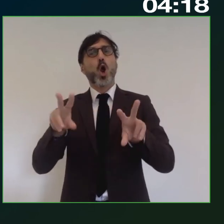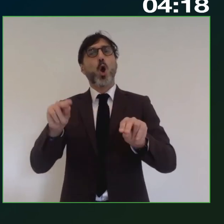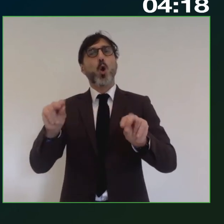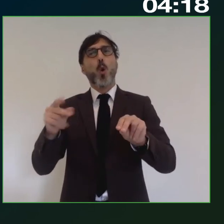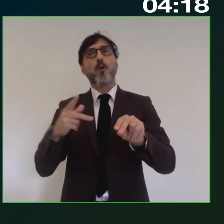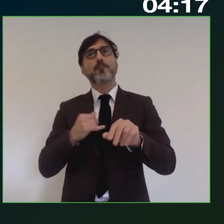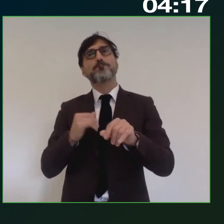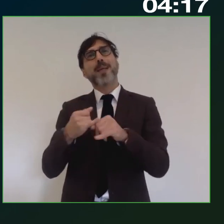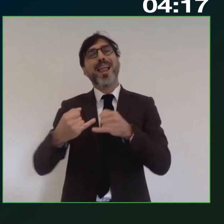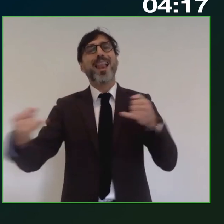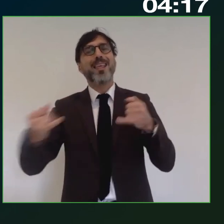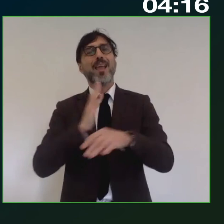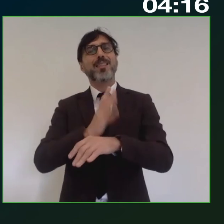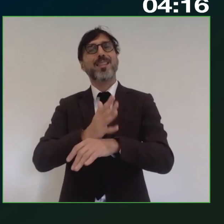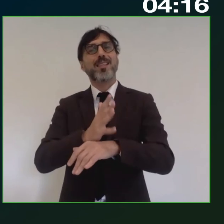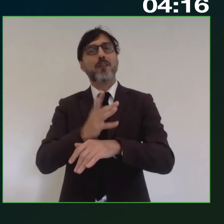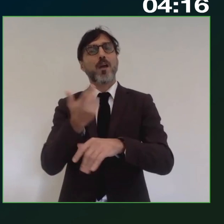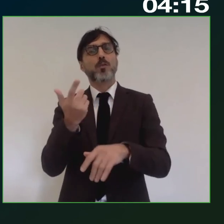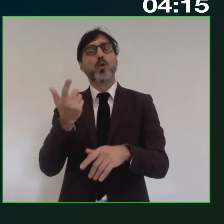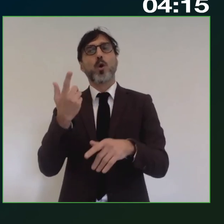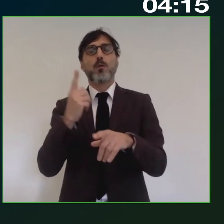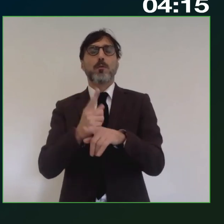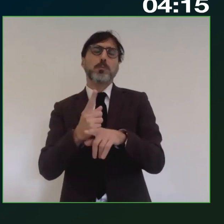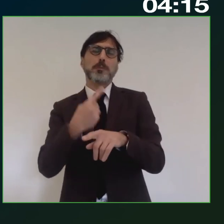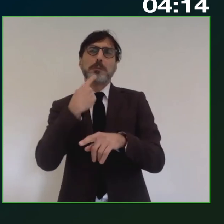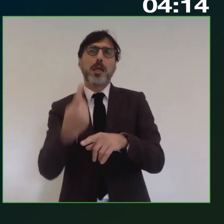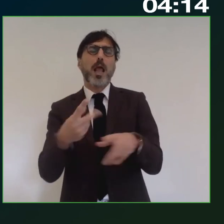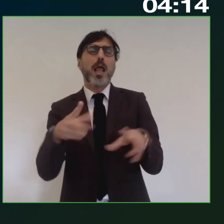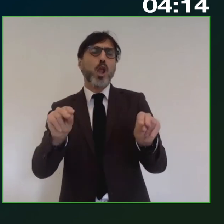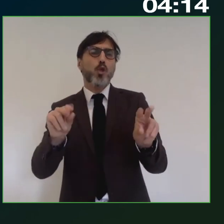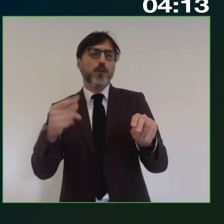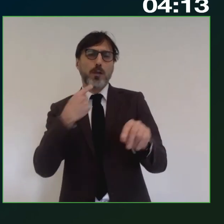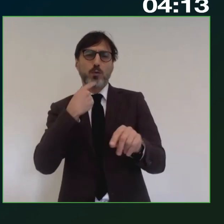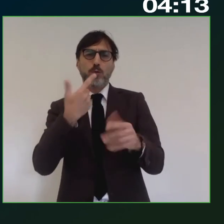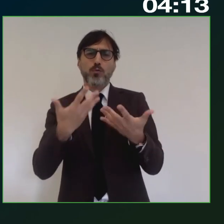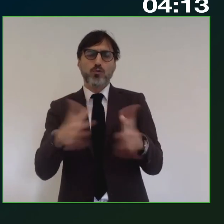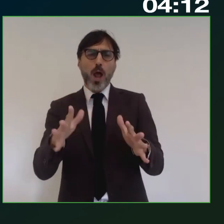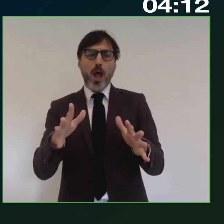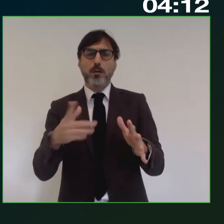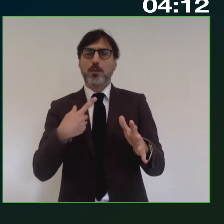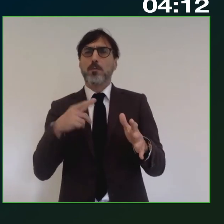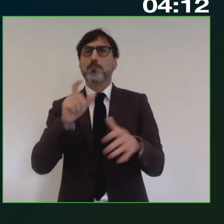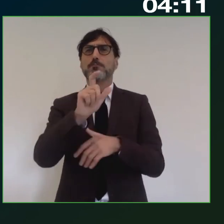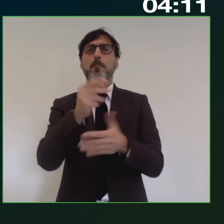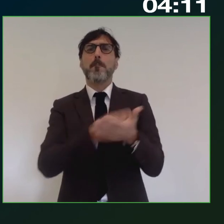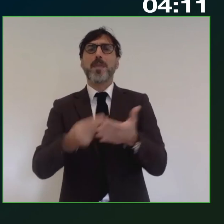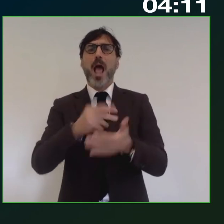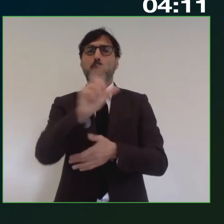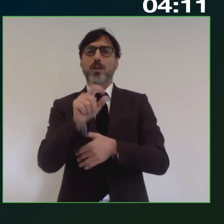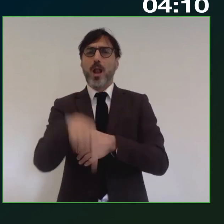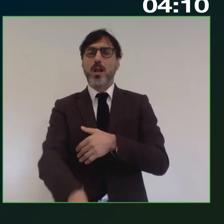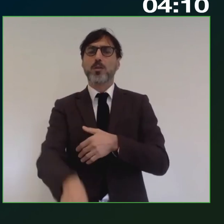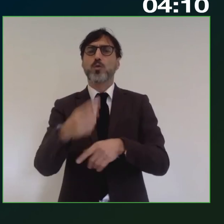intervento che in termini innovativi un po' come avete ben detto nel piano sud si è cercato di fare